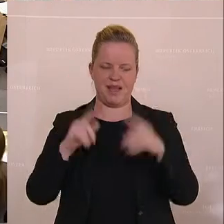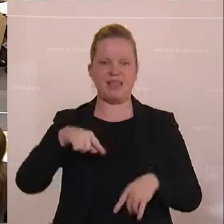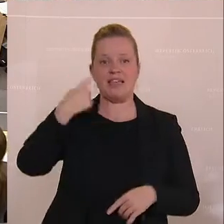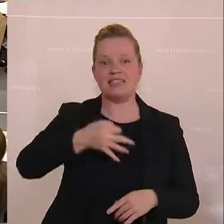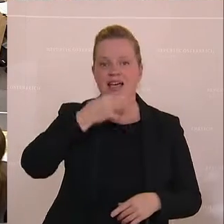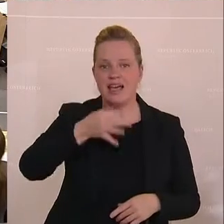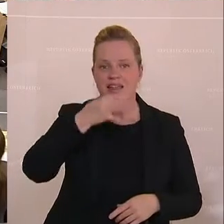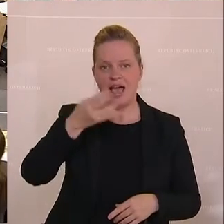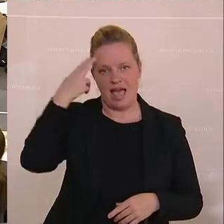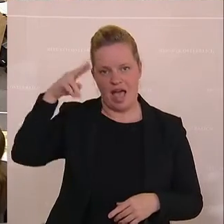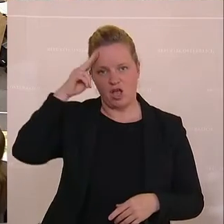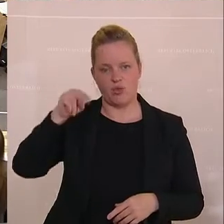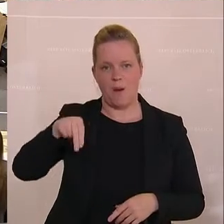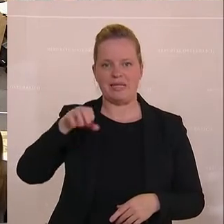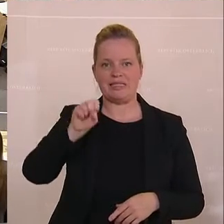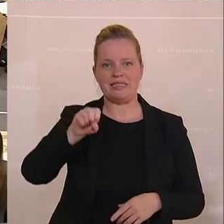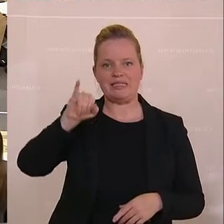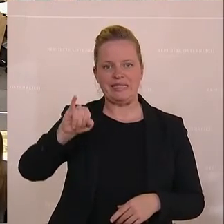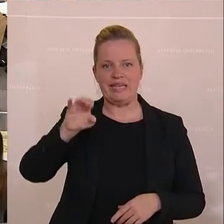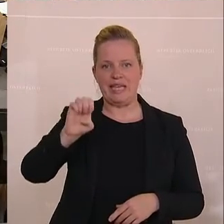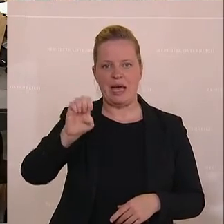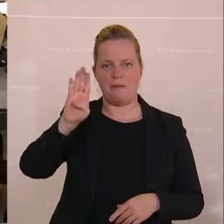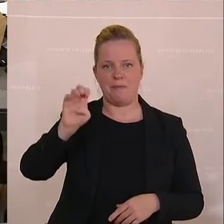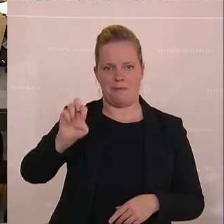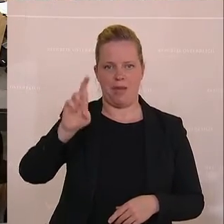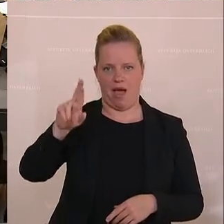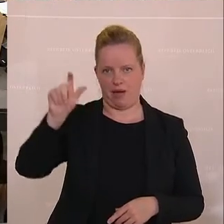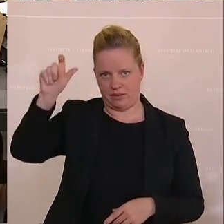Nächstes am Wort gemeldet ist Norbert Zieber von der ÖVP.